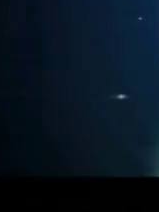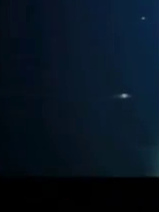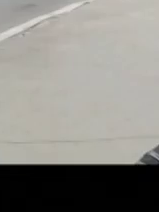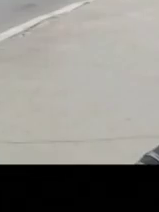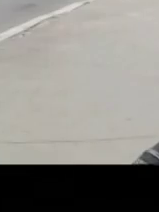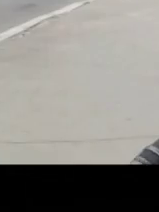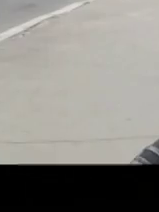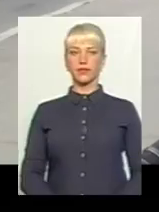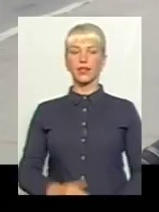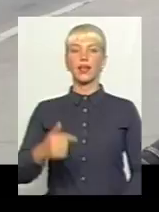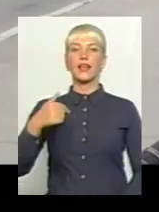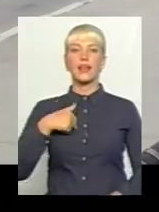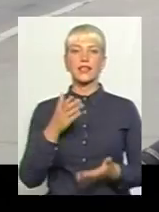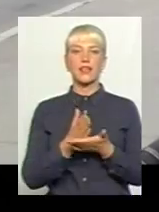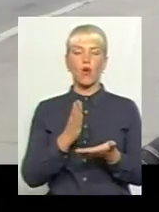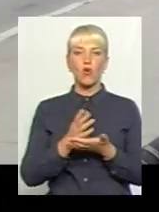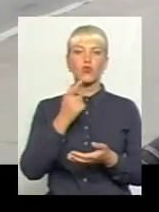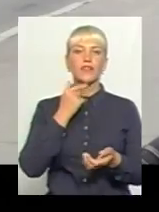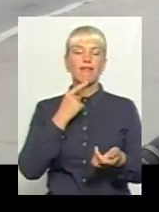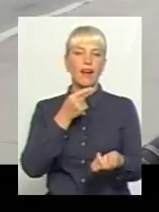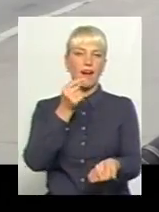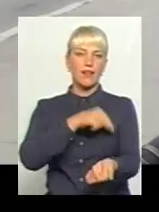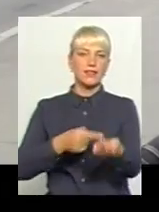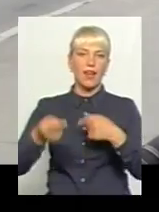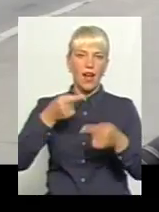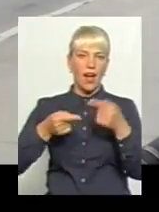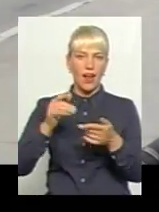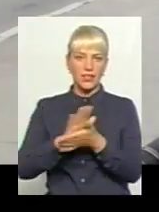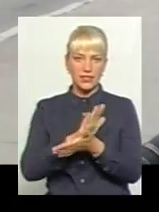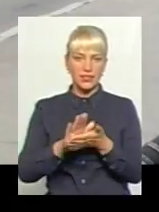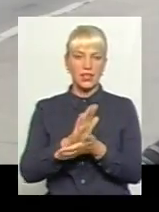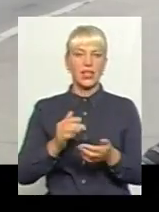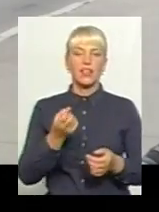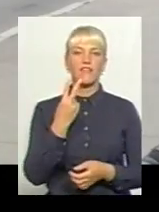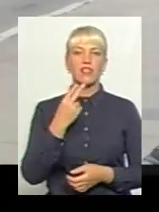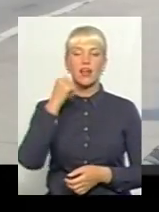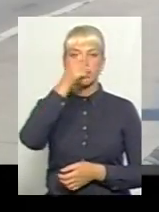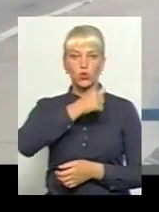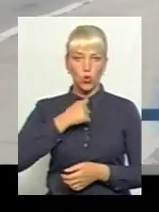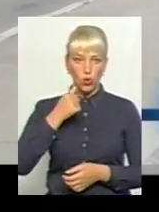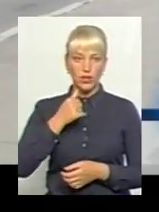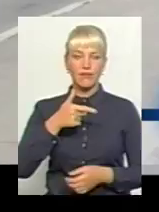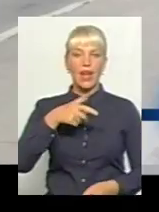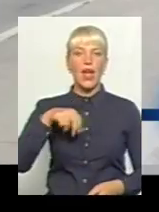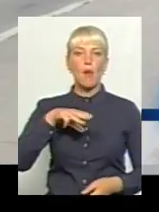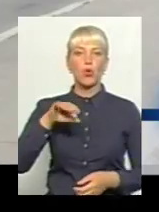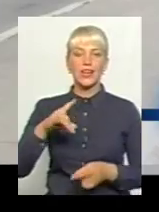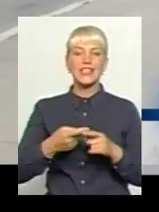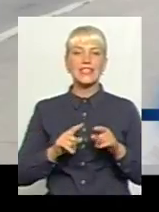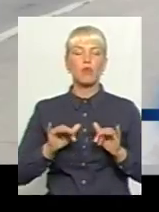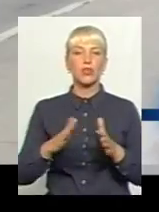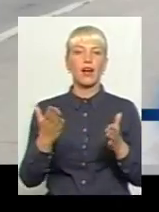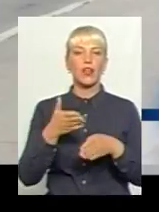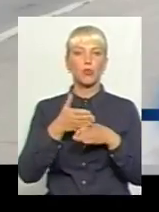Я знаходжуся на діалізі 12 років. Гемодіаліз – це процедура, яка